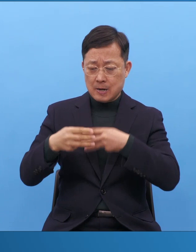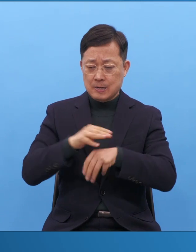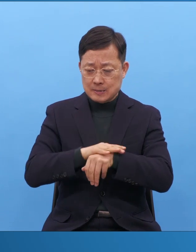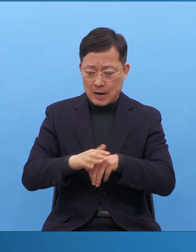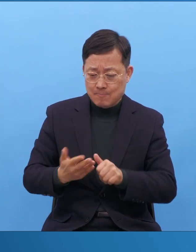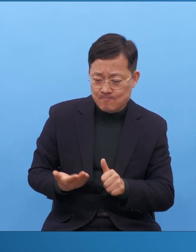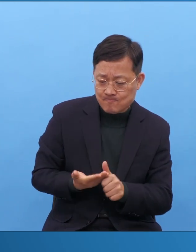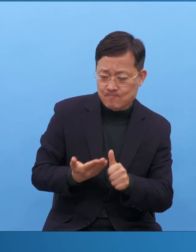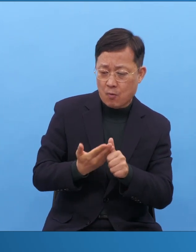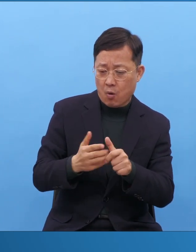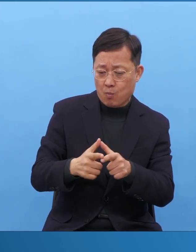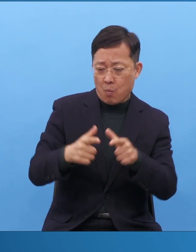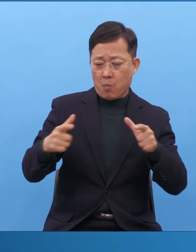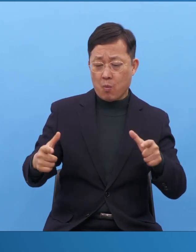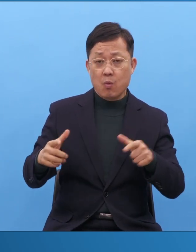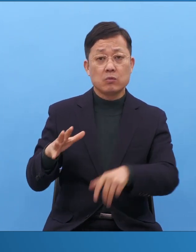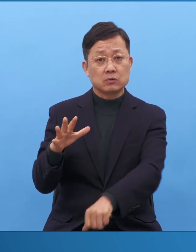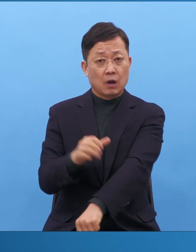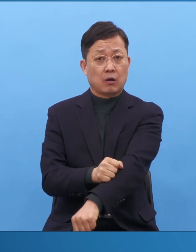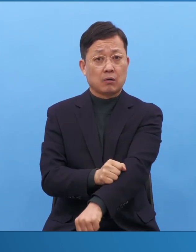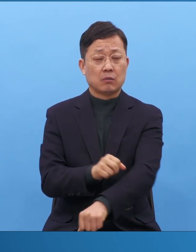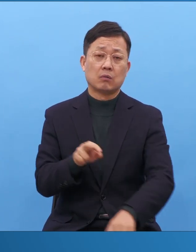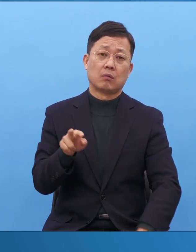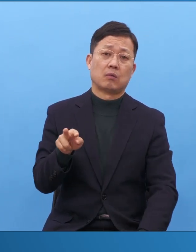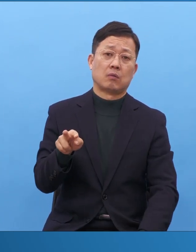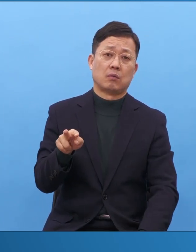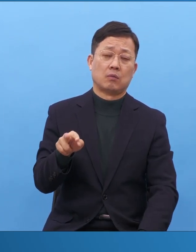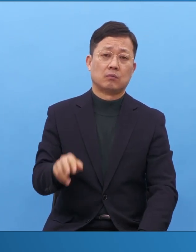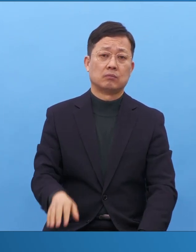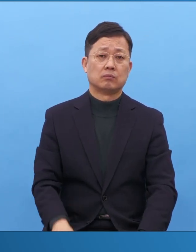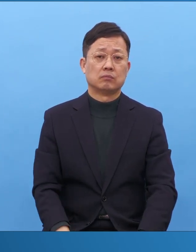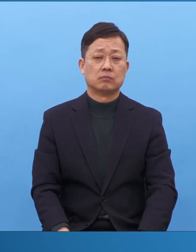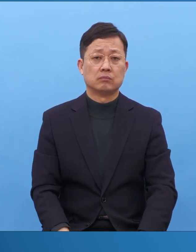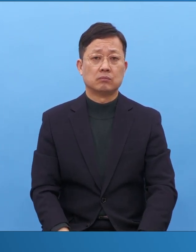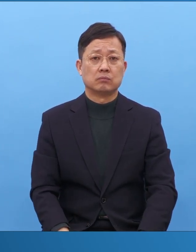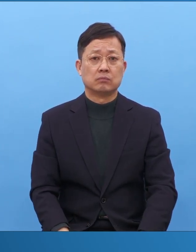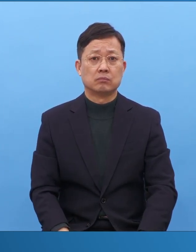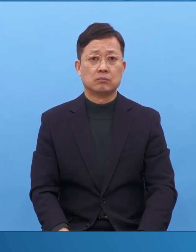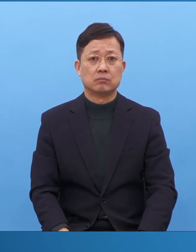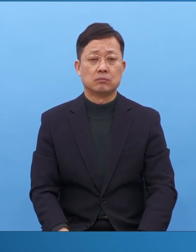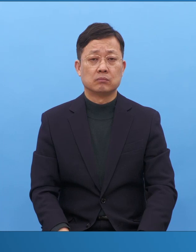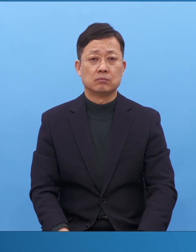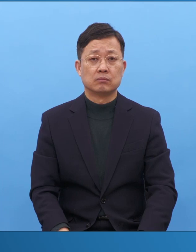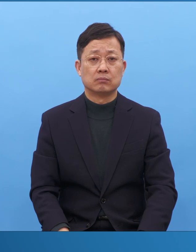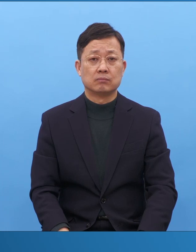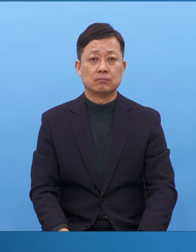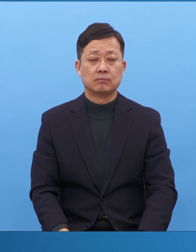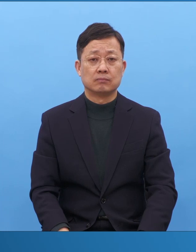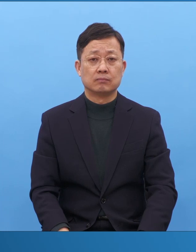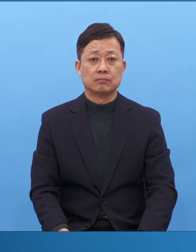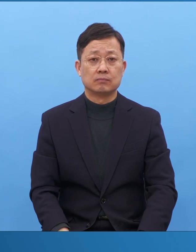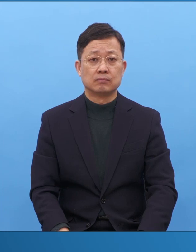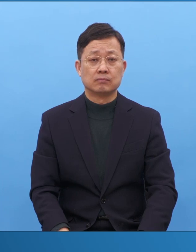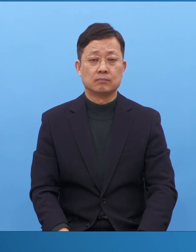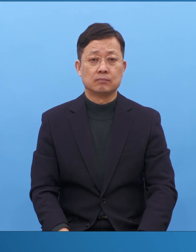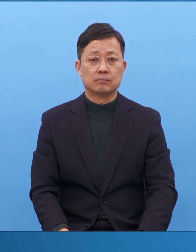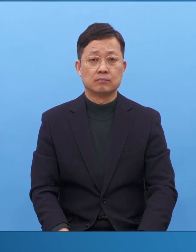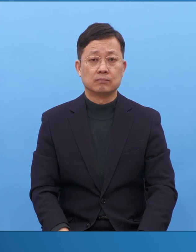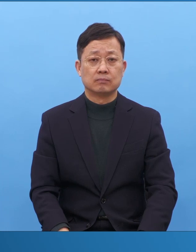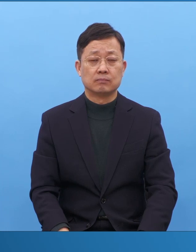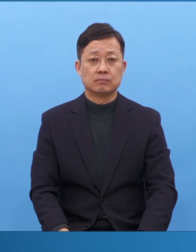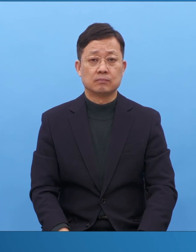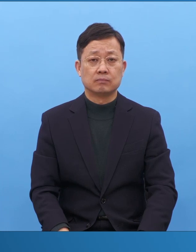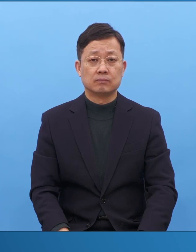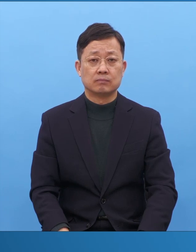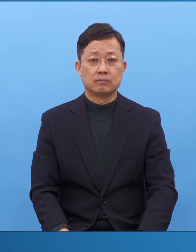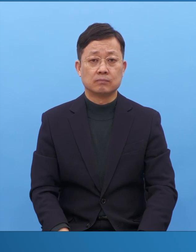Chang he really raises our remnant as well. 그랬더니 우리 비서자라는 말이 이제 막 설비 세팅하는데 딱